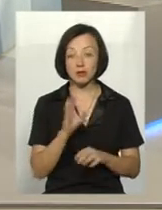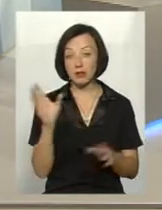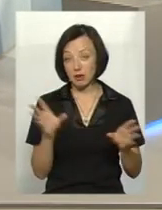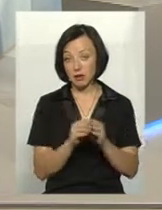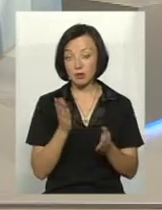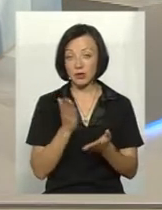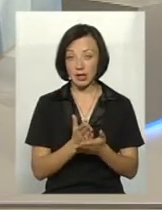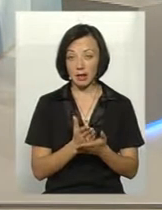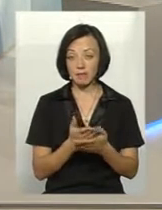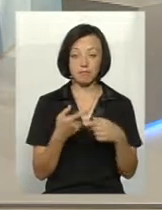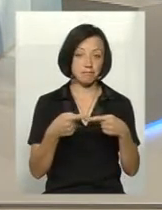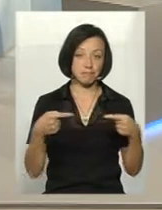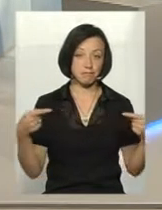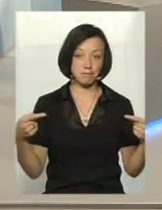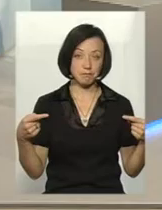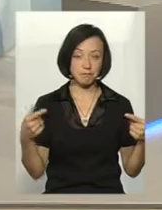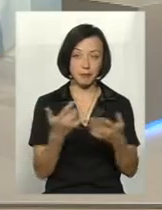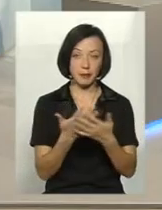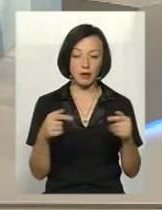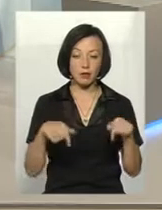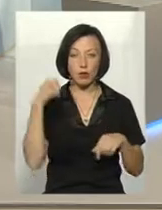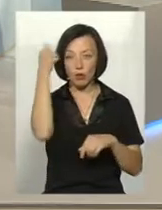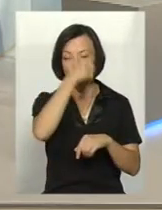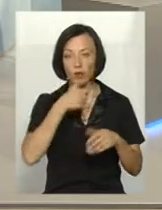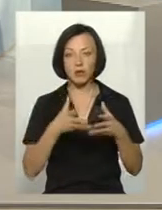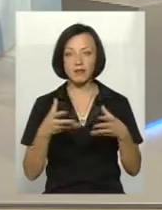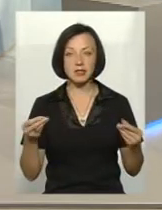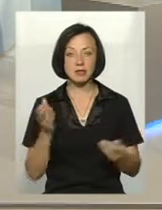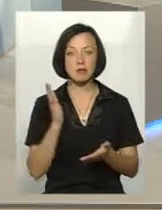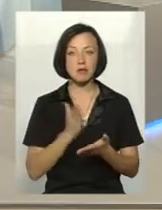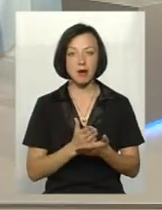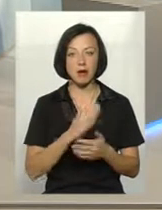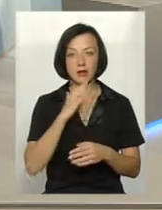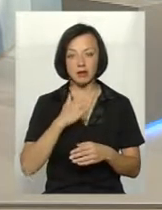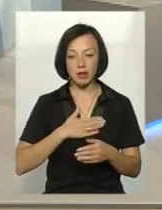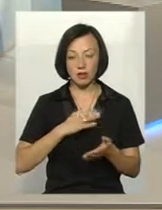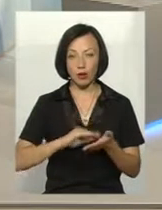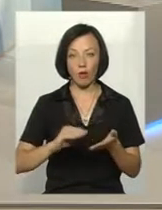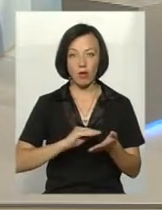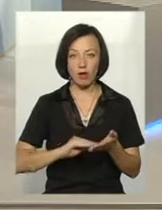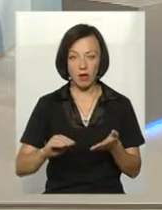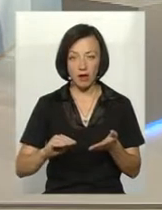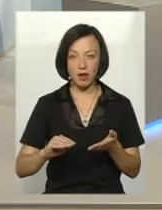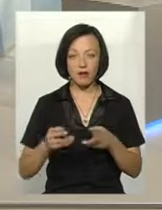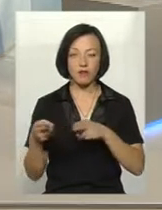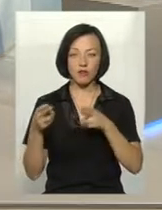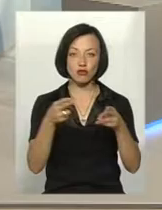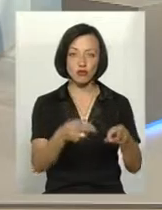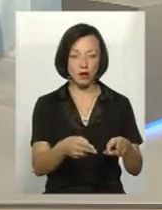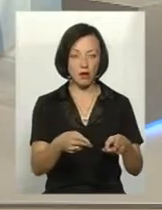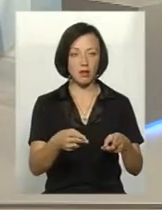є ринок, і цього року, навесні, ми мали, наші, мої колеги, неодноразово виїжджали